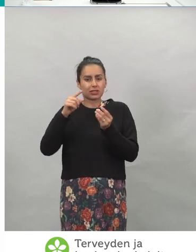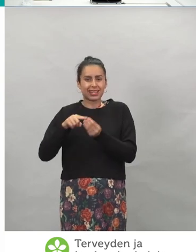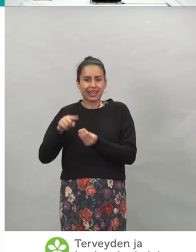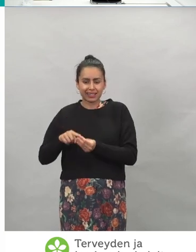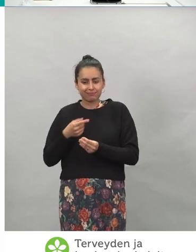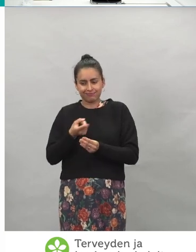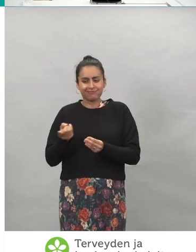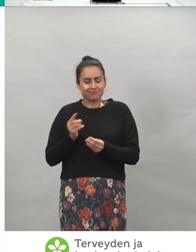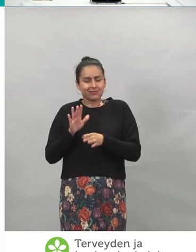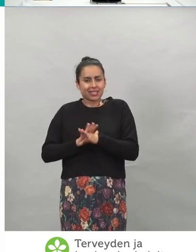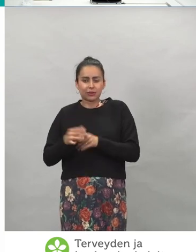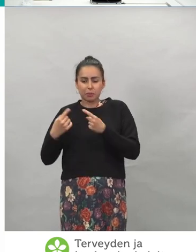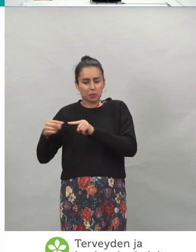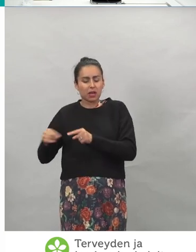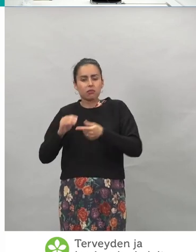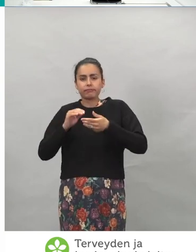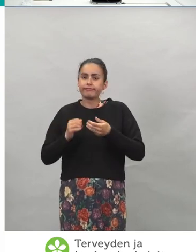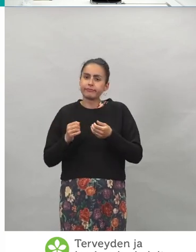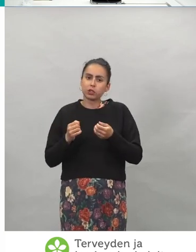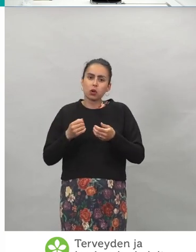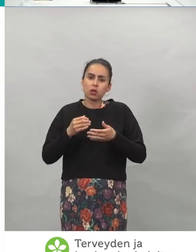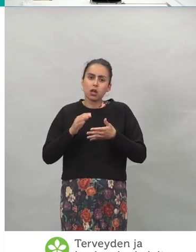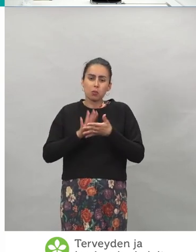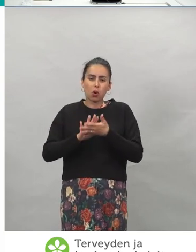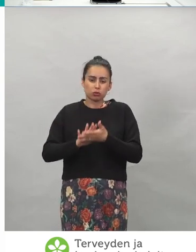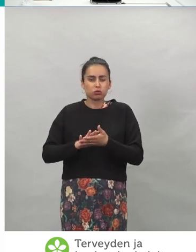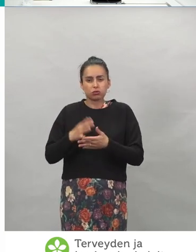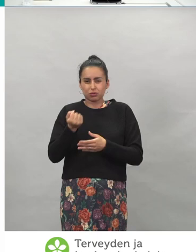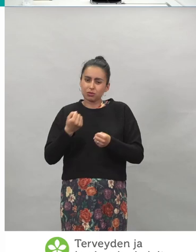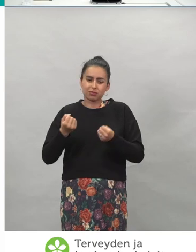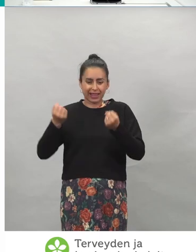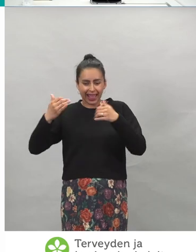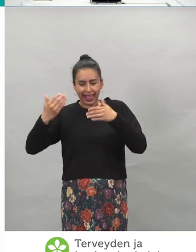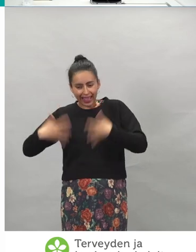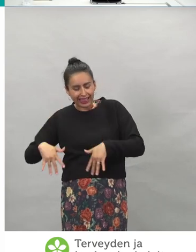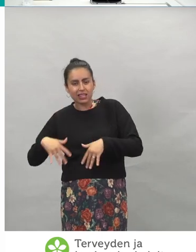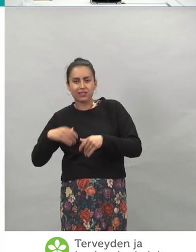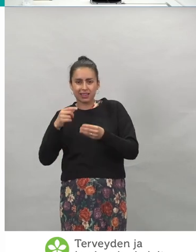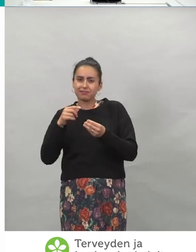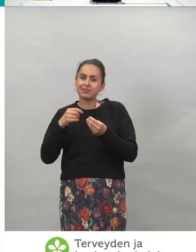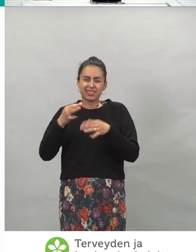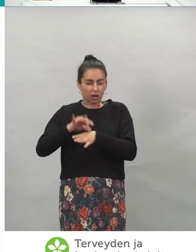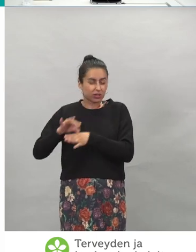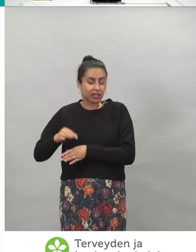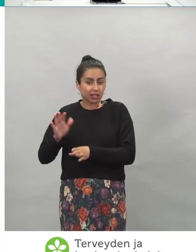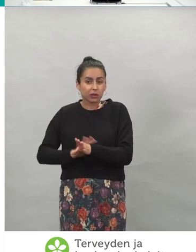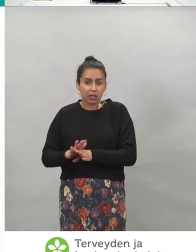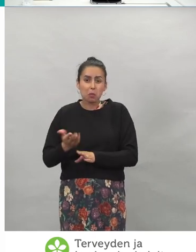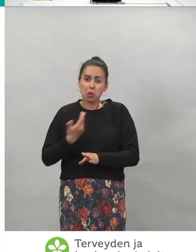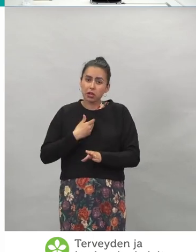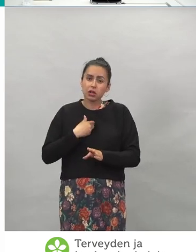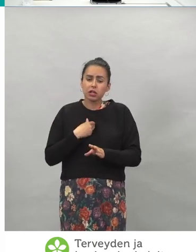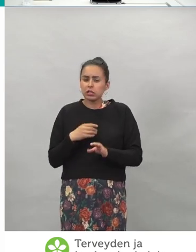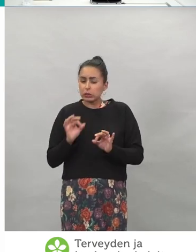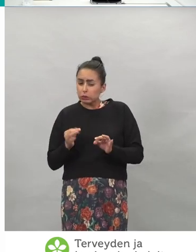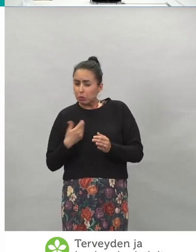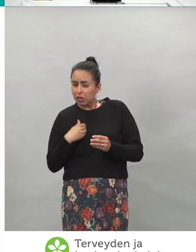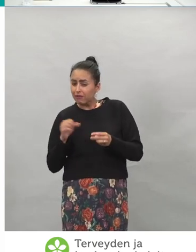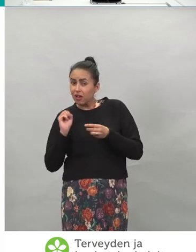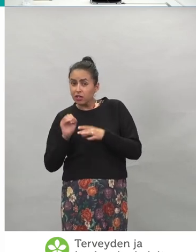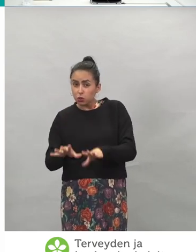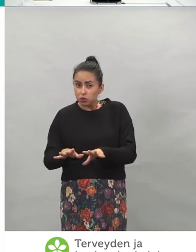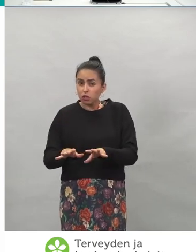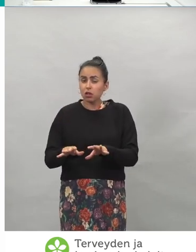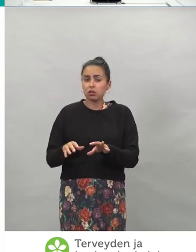autoimmuunitautien hoitoon, että kuinka paljon ne sitten heikentää sitä rokotteen tehoa. Mutta tätä me ei vielä ihan